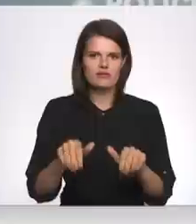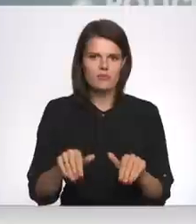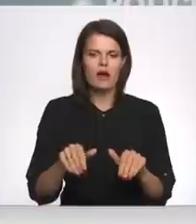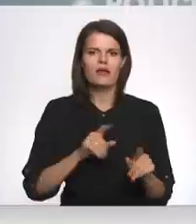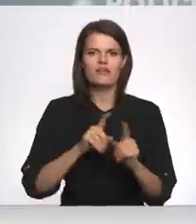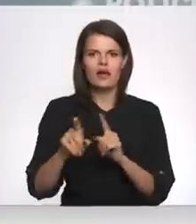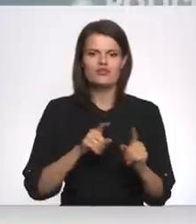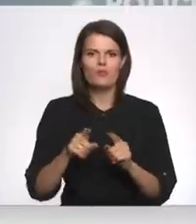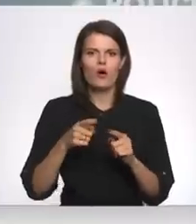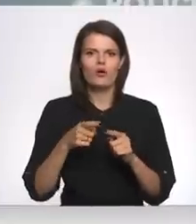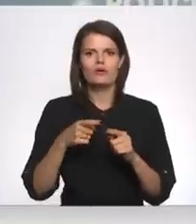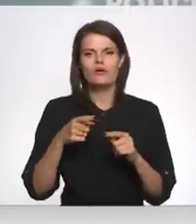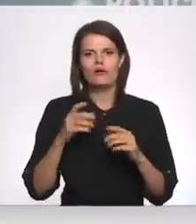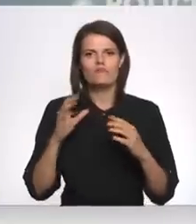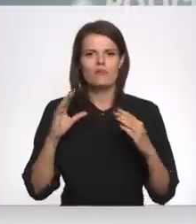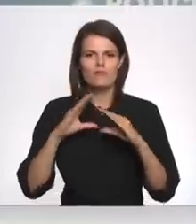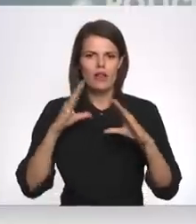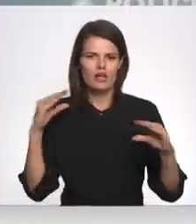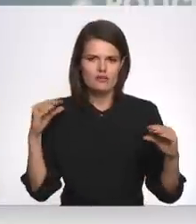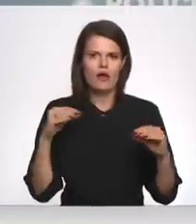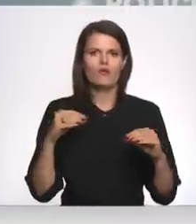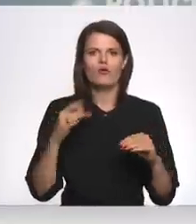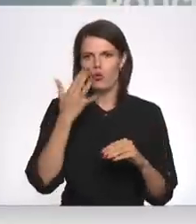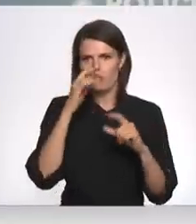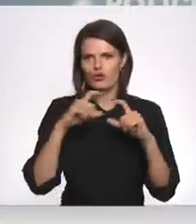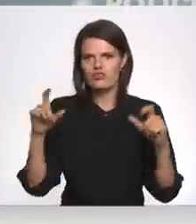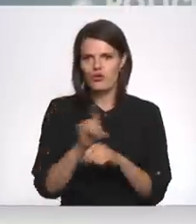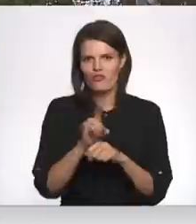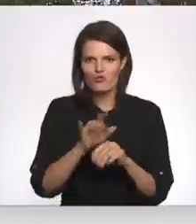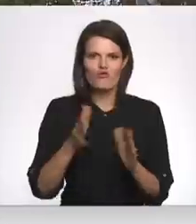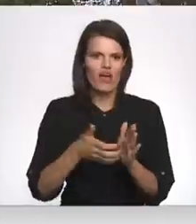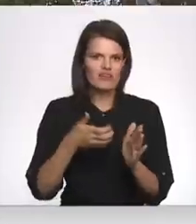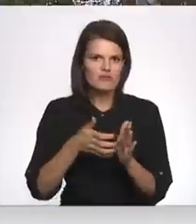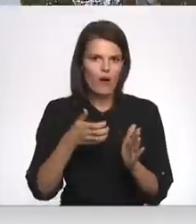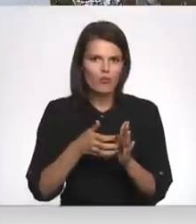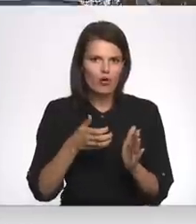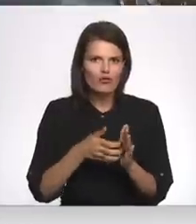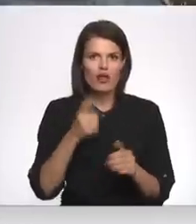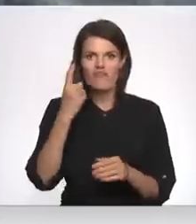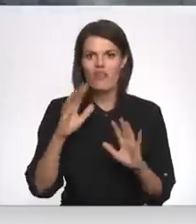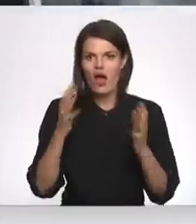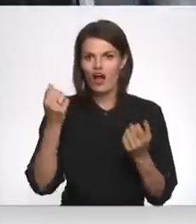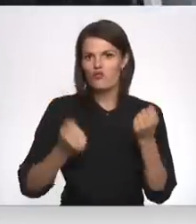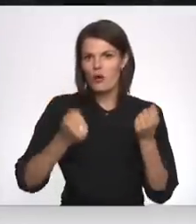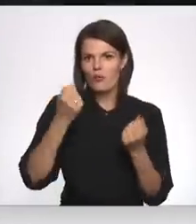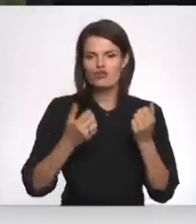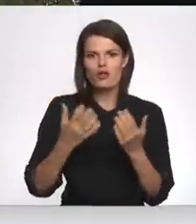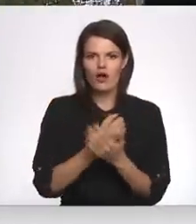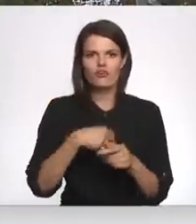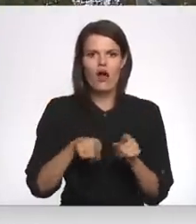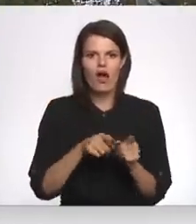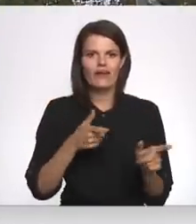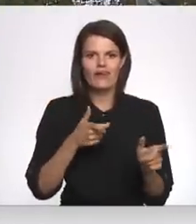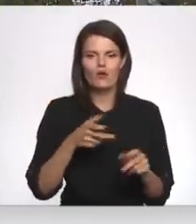transportu līdzīgi registrācijas numurzīmju viltošanu vai izmantošanu. Vienā gadījuma automašīna atrasts arī